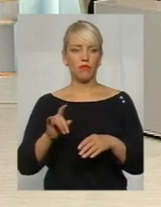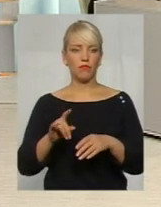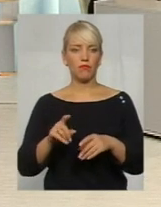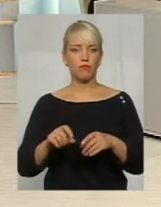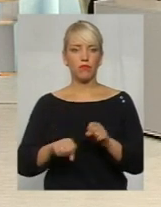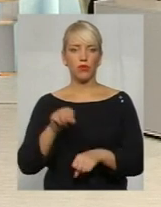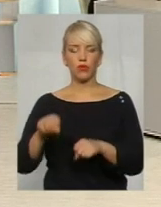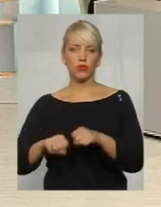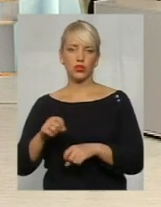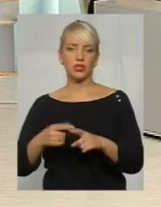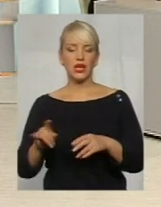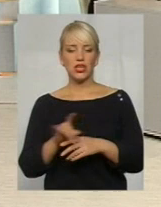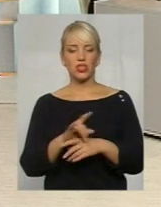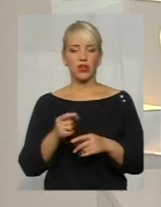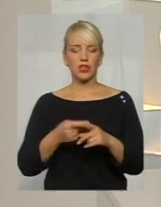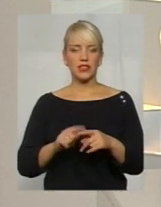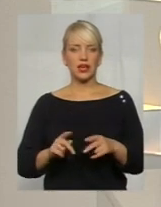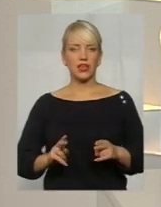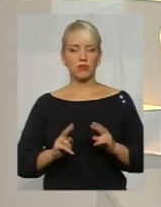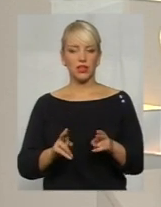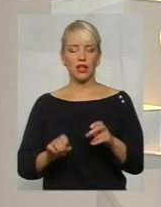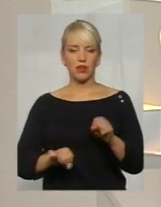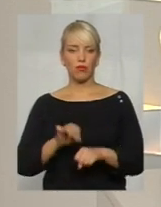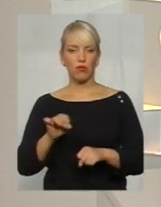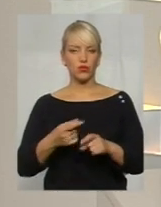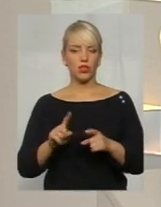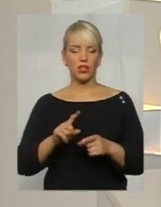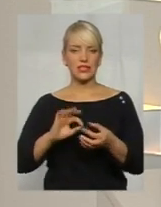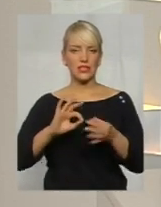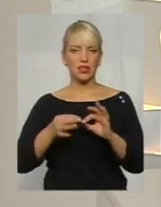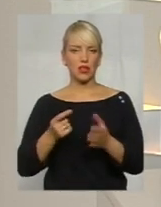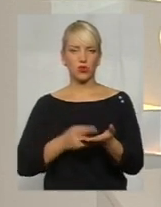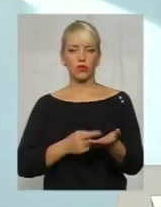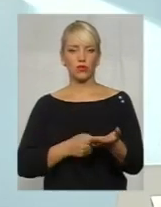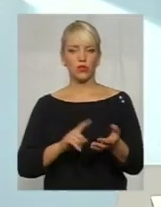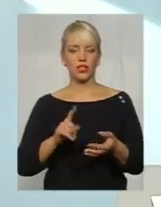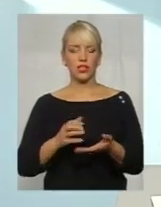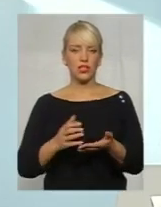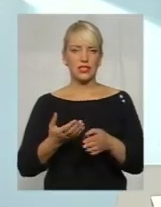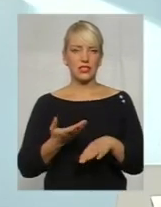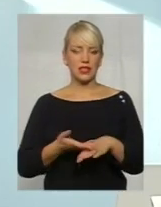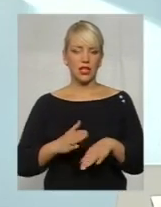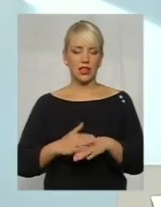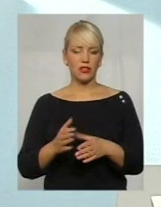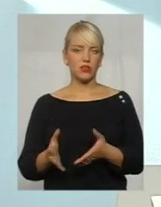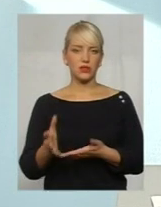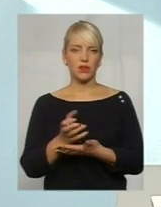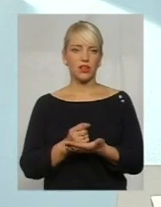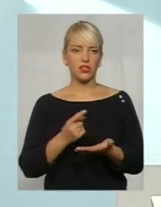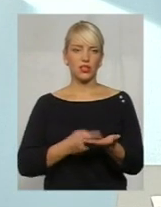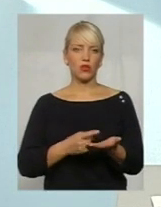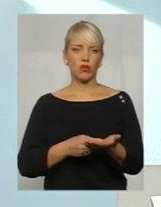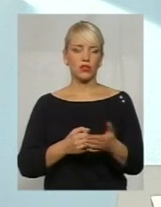кримінальне правопорушення, яке досить складно доводиться, досить складно збирається до казового база, тому що